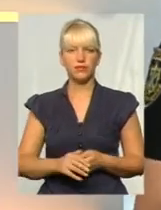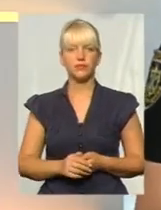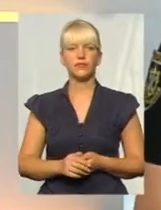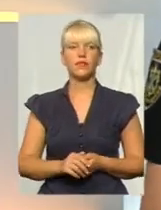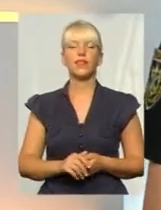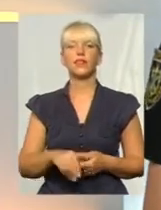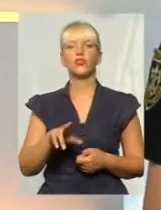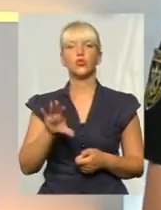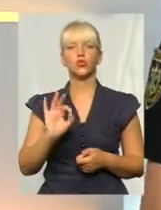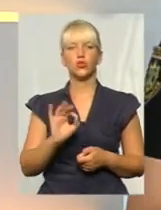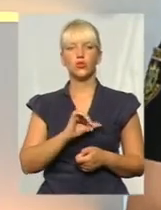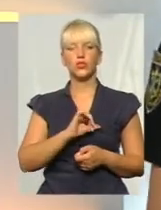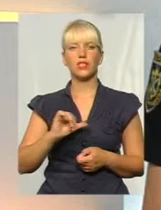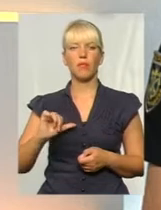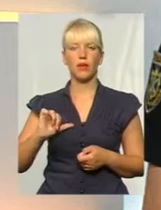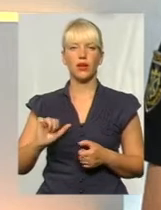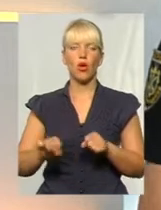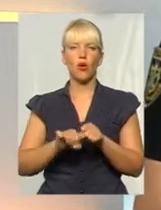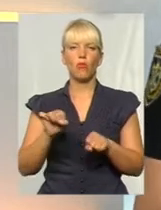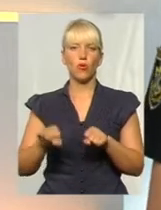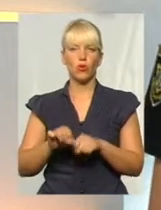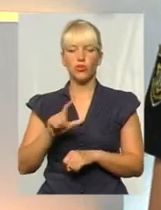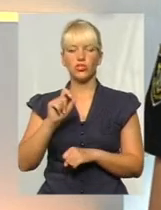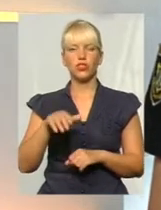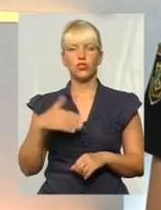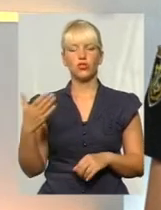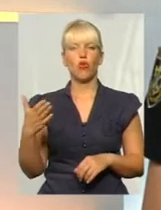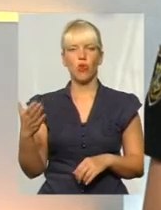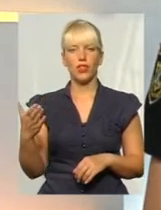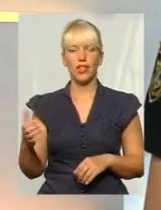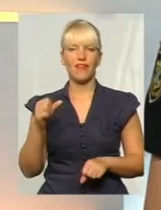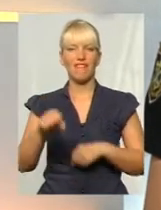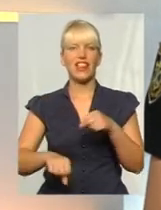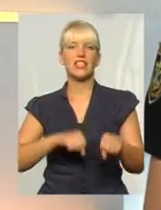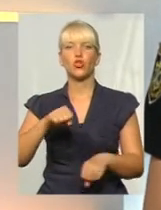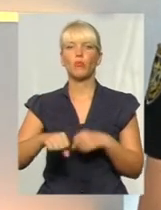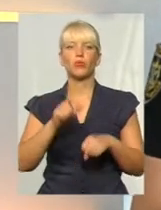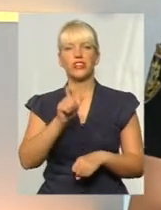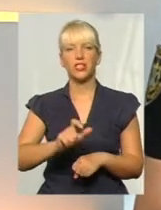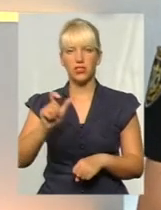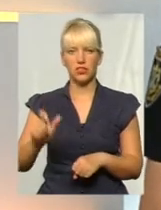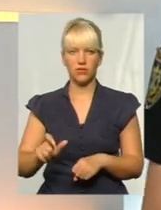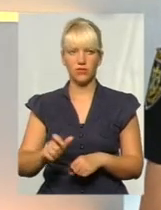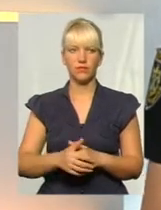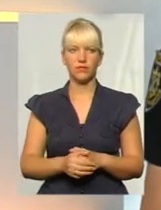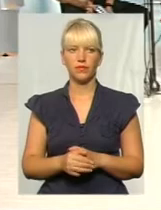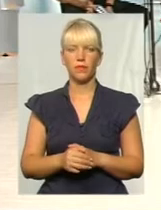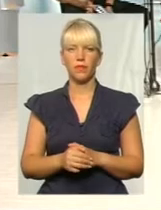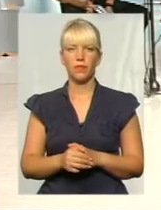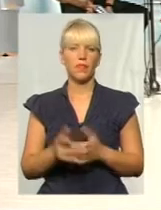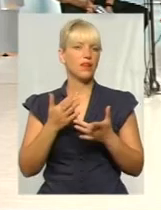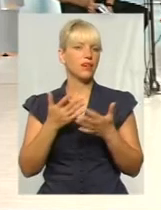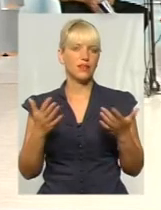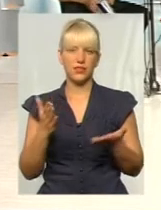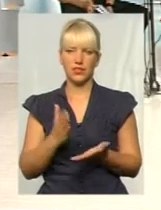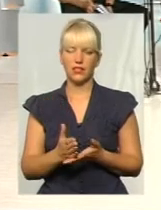Щодо самих правопорушень зі сторони велосипедистів, доволі різні.